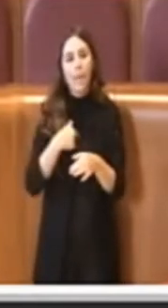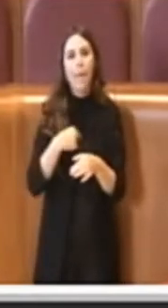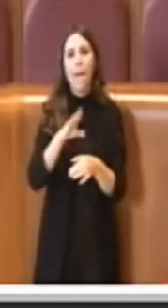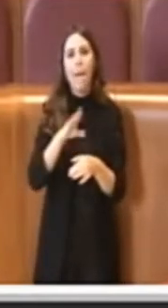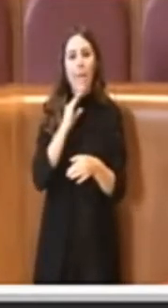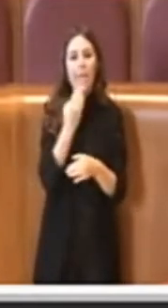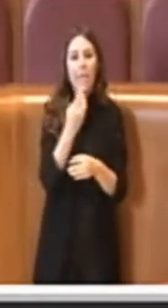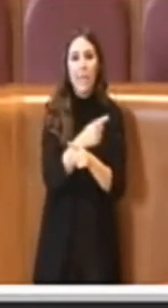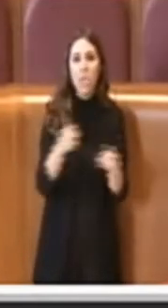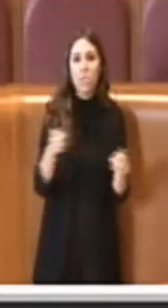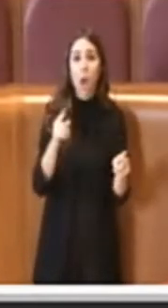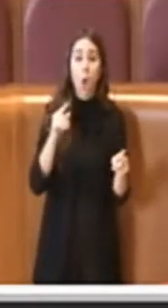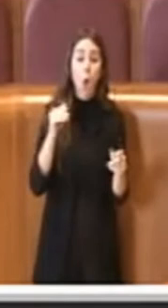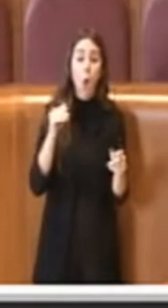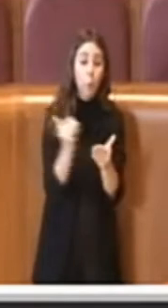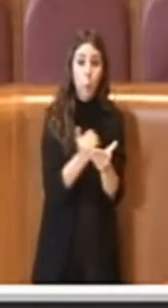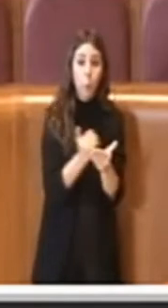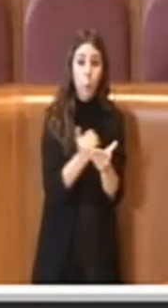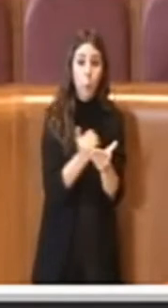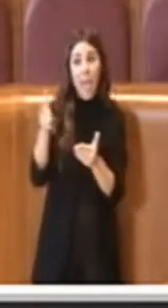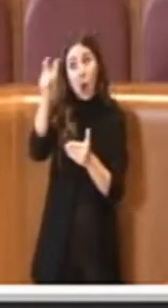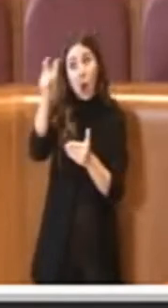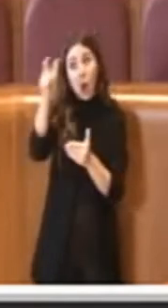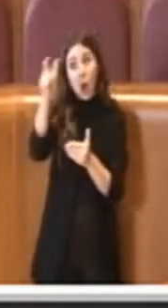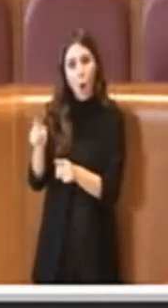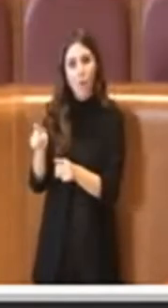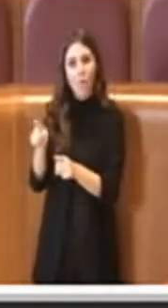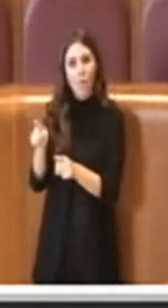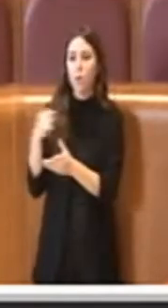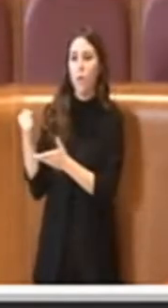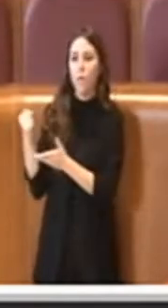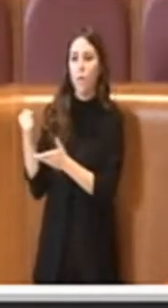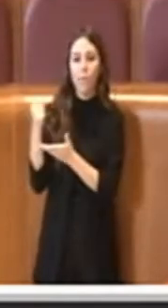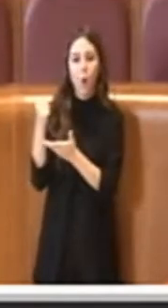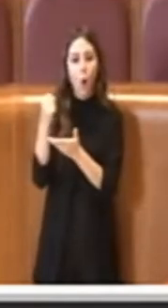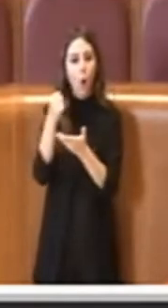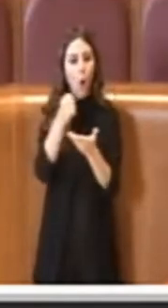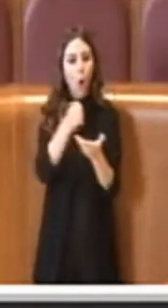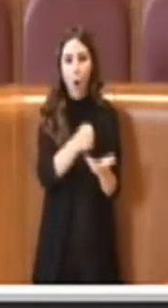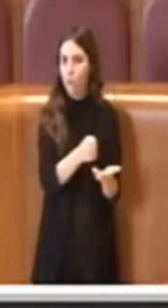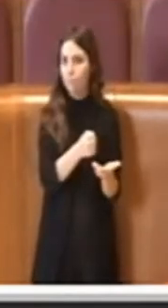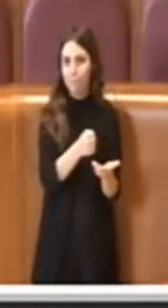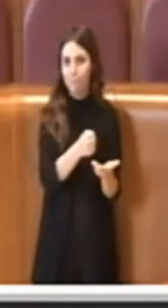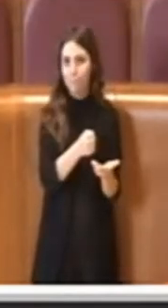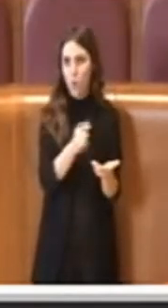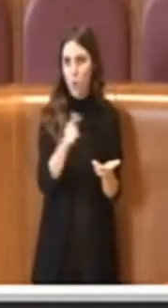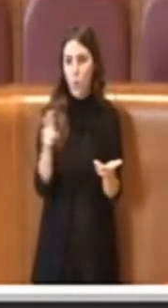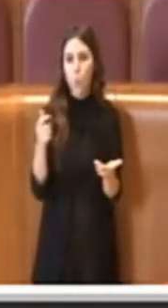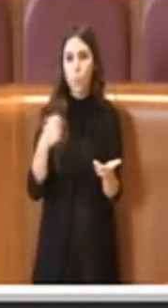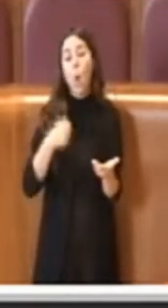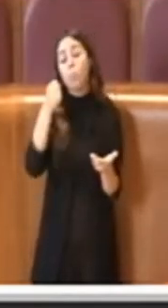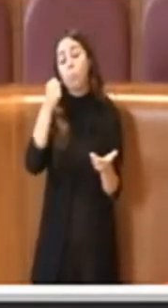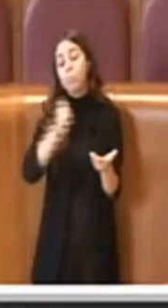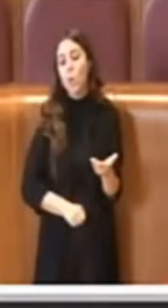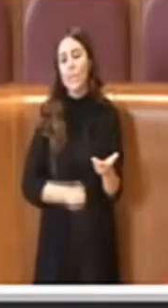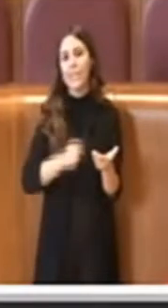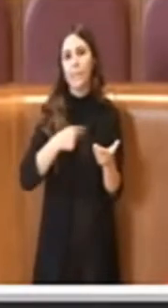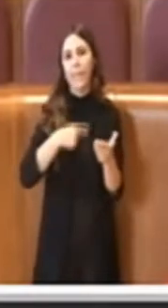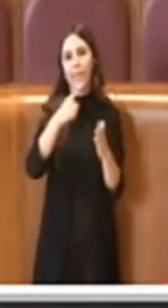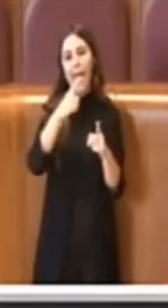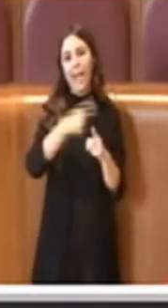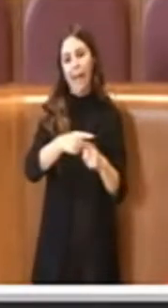possibile al governo trasferire dal governo trasferire tutti questi fondi quanto meno vi sarà la possibilità di rateizzarli tramite questo